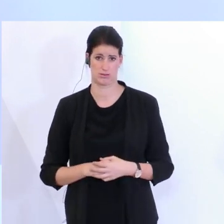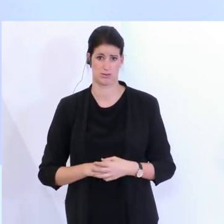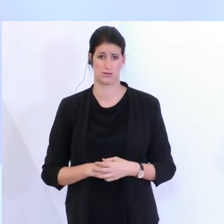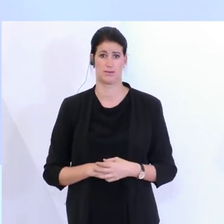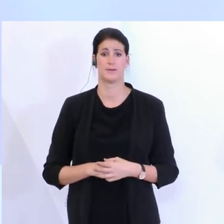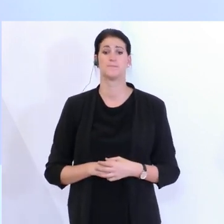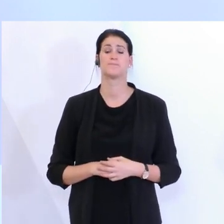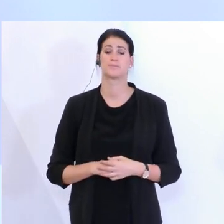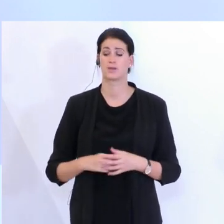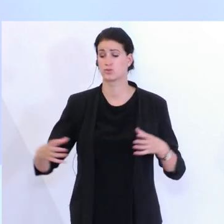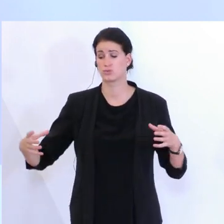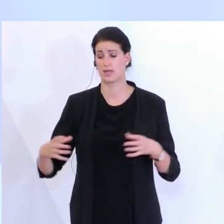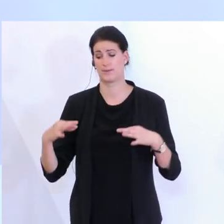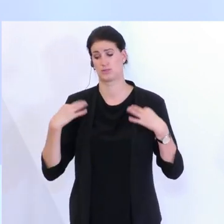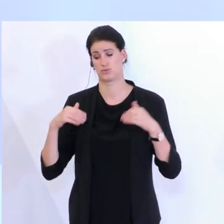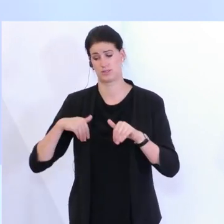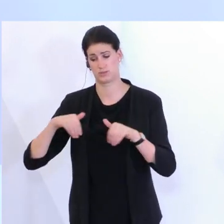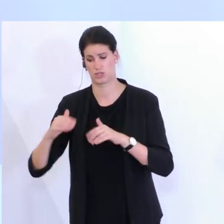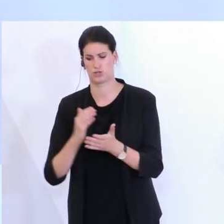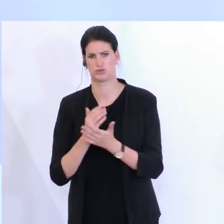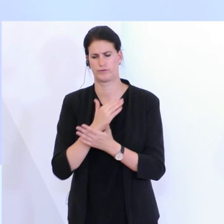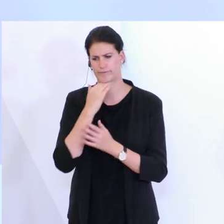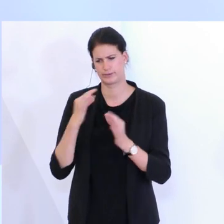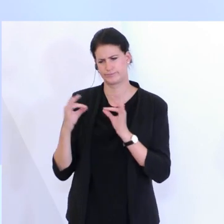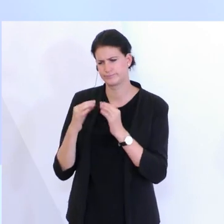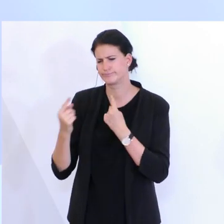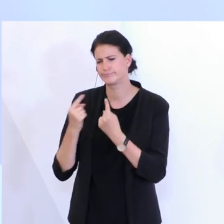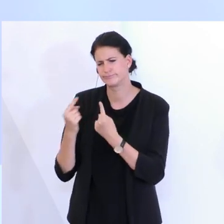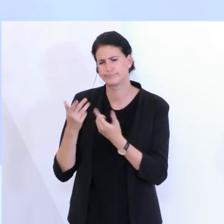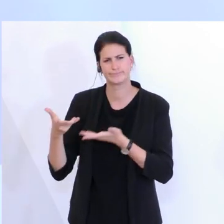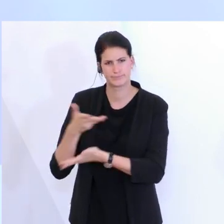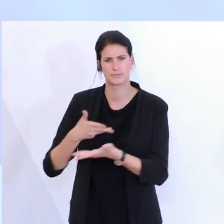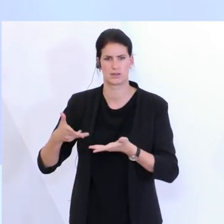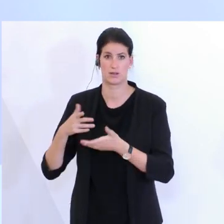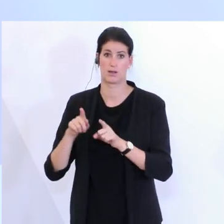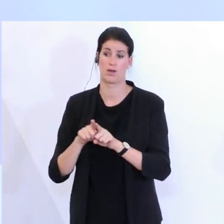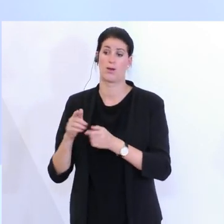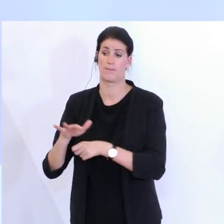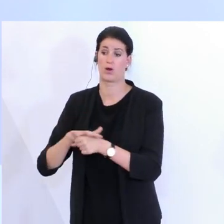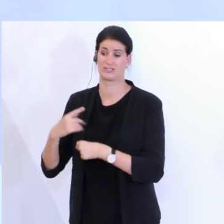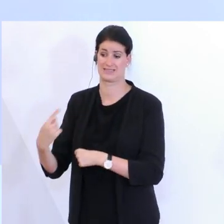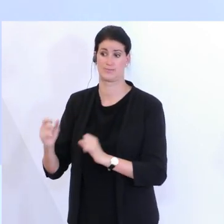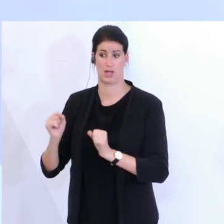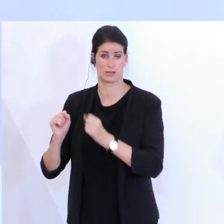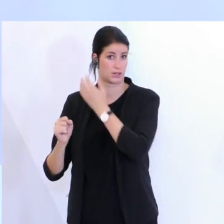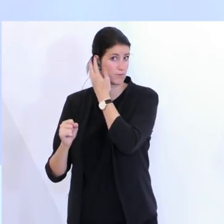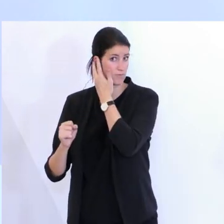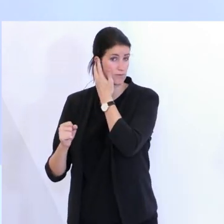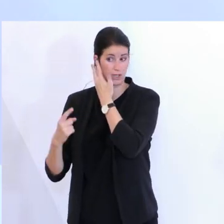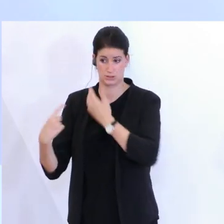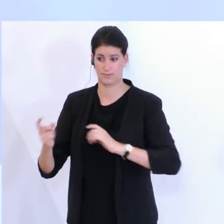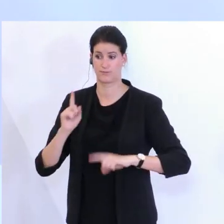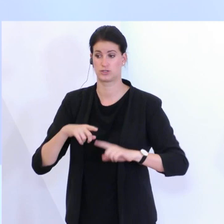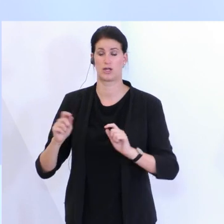Gesundheitsministerium auch schon mehrere Gespräche geführt. Die Branche selber ist da sehr aktiv, bringt auch selber Vorschläge und man muss sich dann